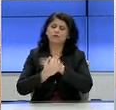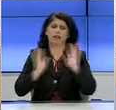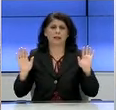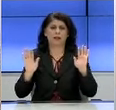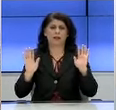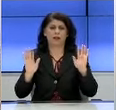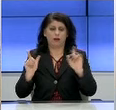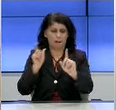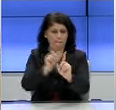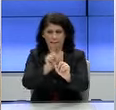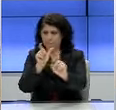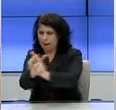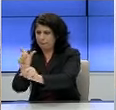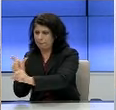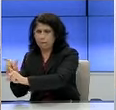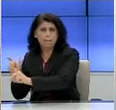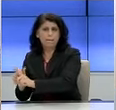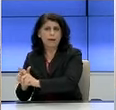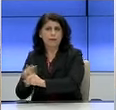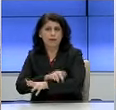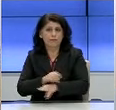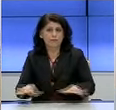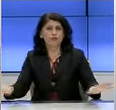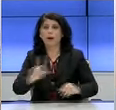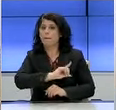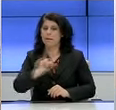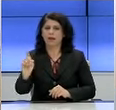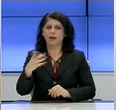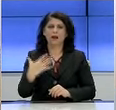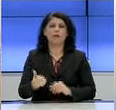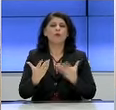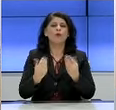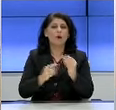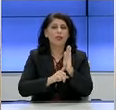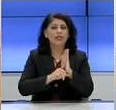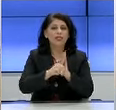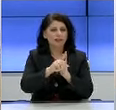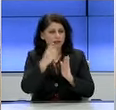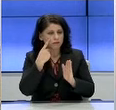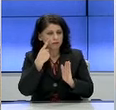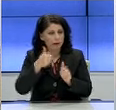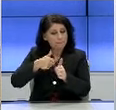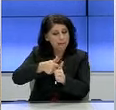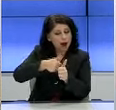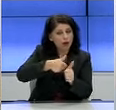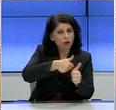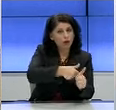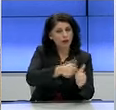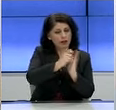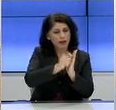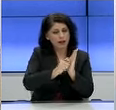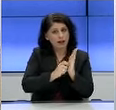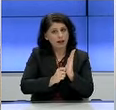συσκέψεις αυτές, λαμβάνεται υπόψη να αξιολογείται και αναλύεται ένα πλήθος δεικτών και παραχολουθούνται διαρκώς και καταγράφονται σε